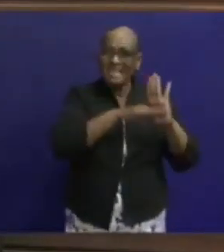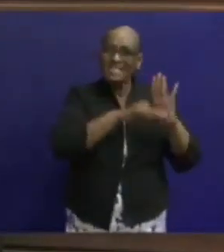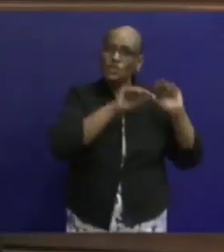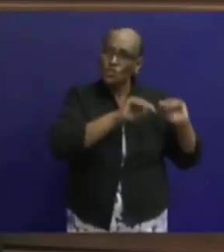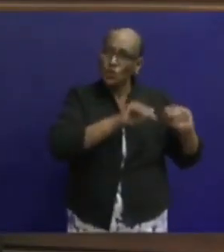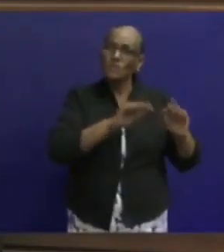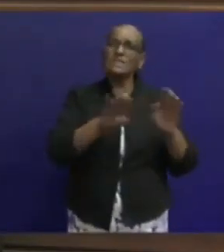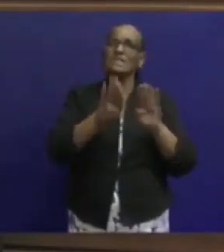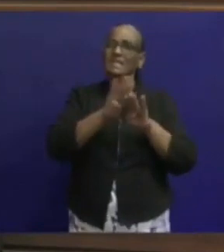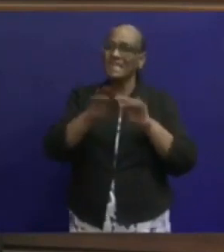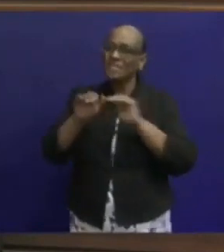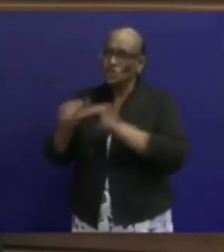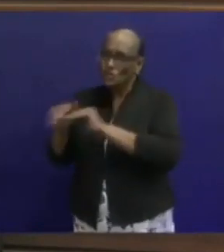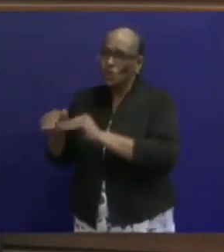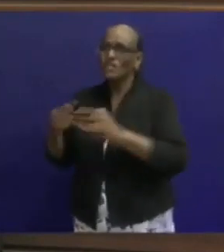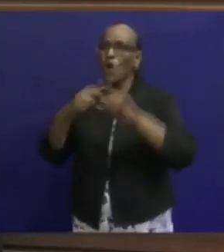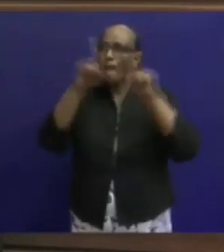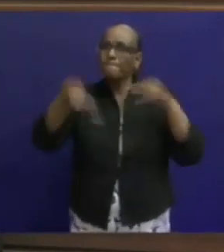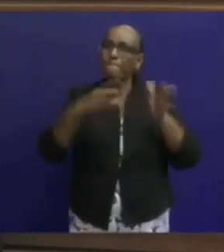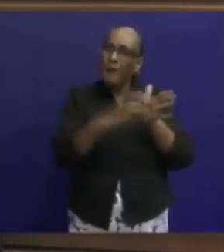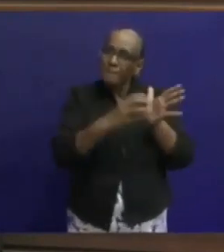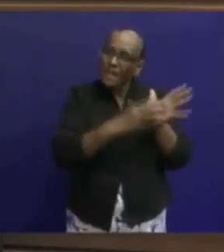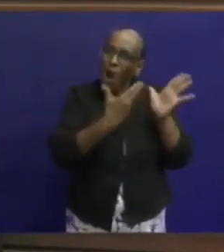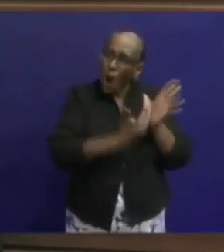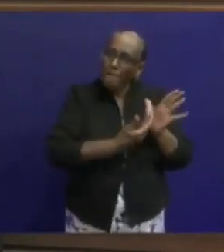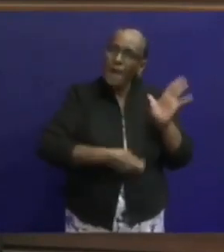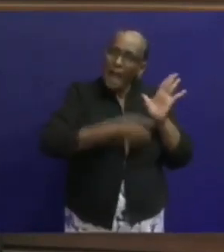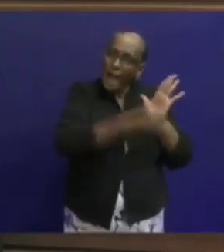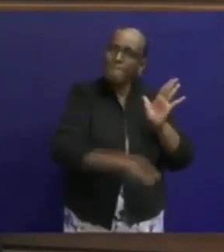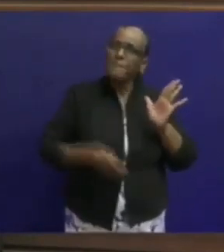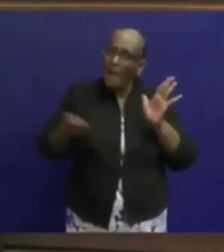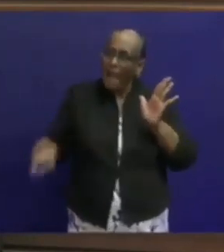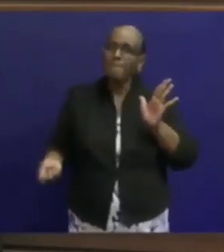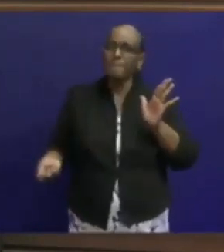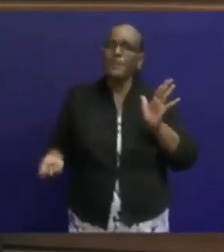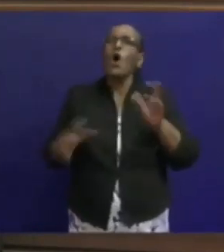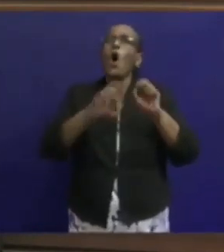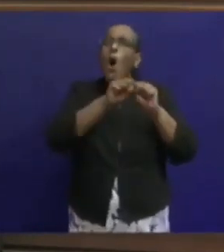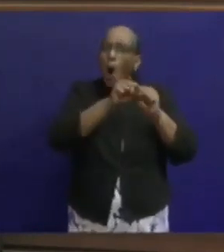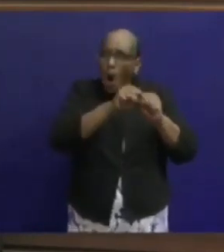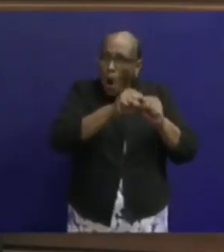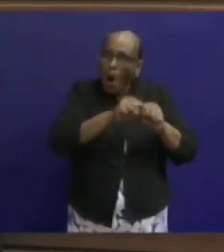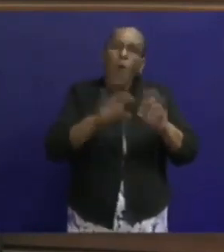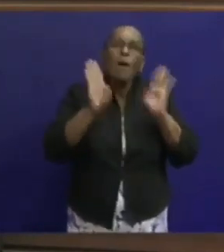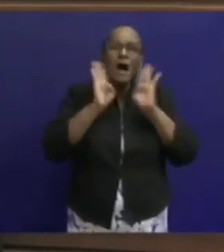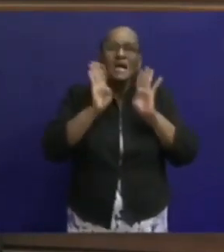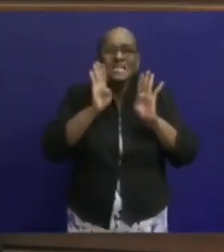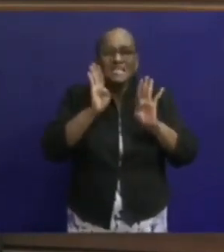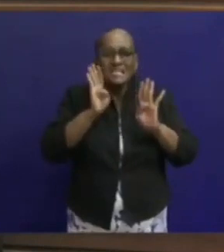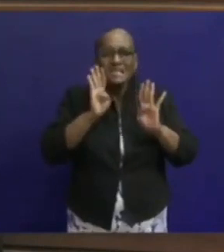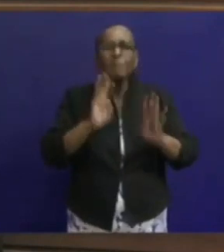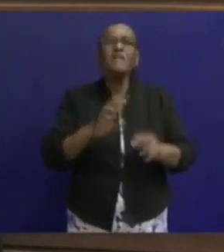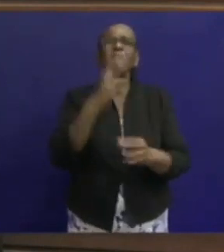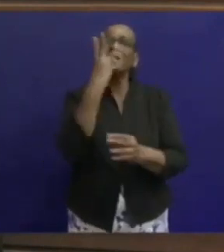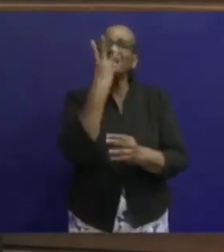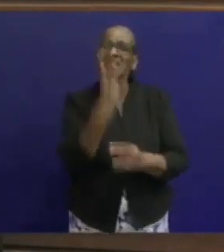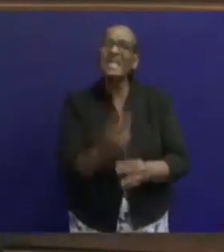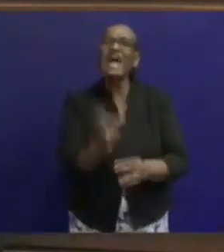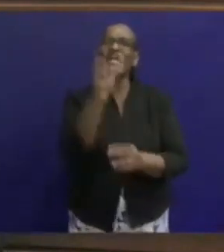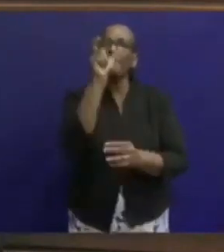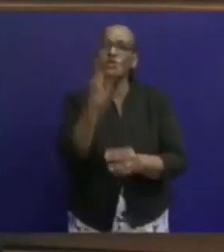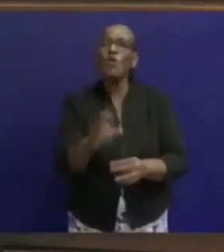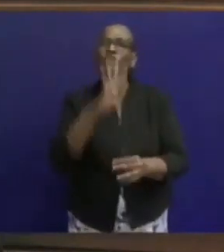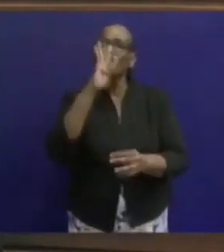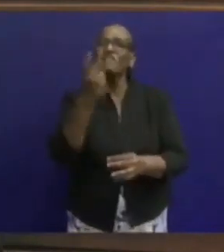gegeven. Er zijn instructies op papier die u heeft gehad. Houdt u zich alsjeblieft. En ik ben volgens mij de derde persoon of de